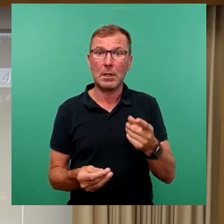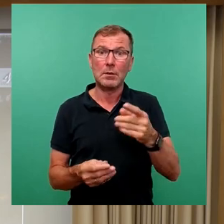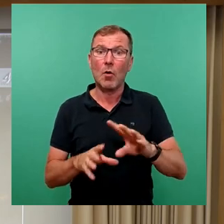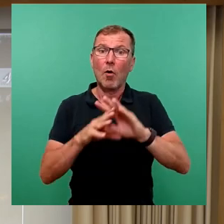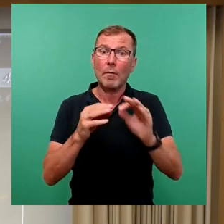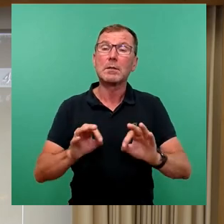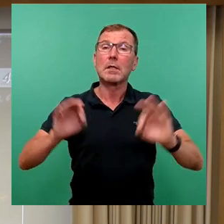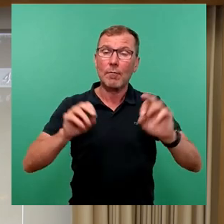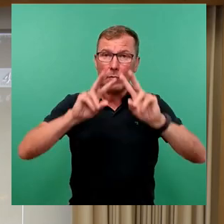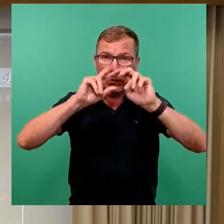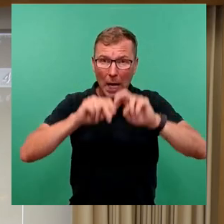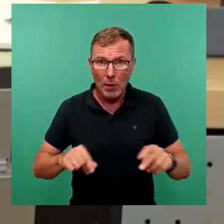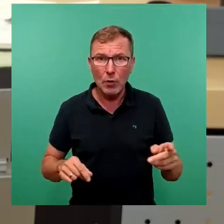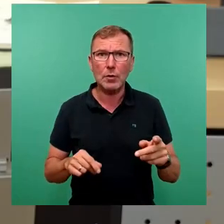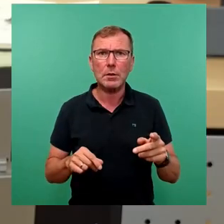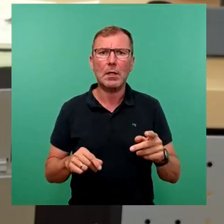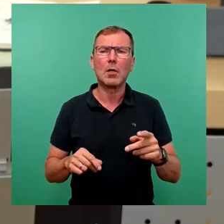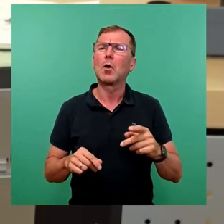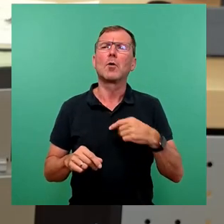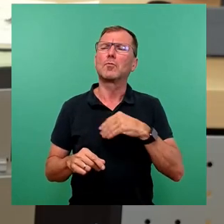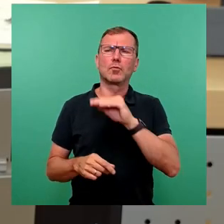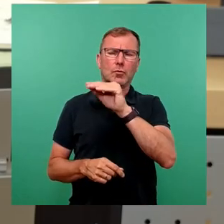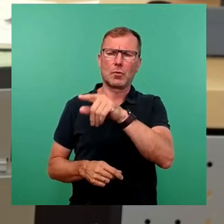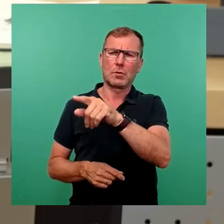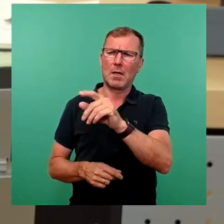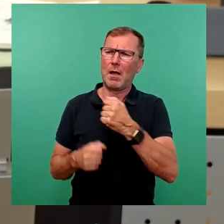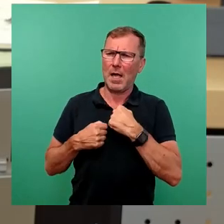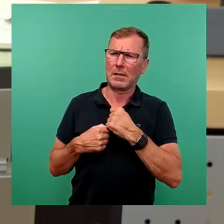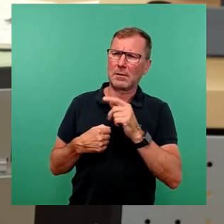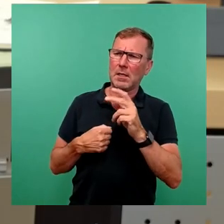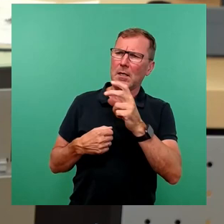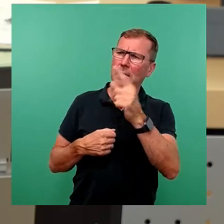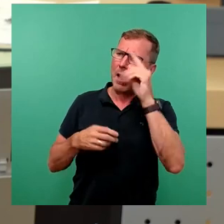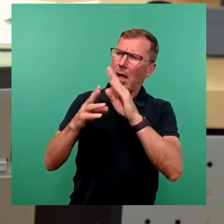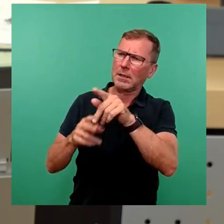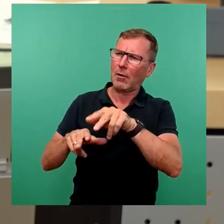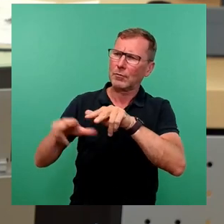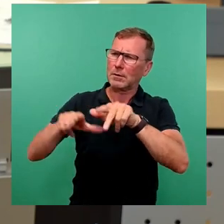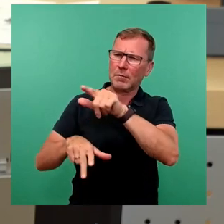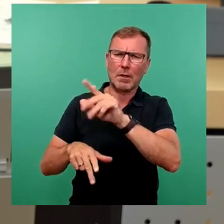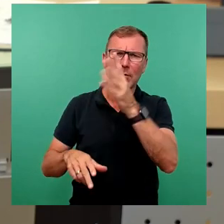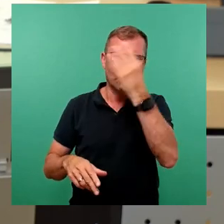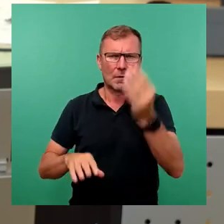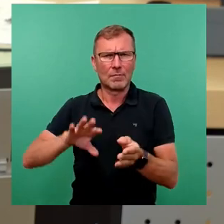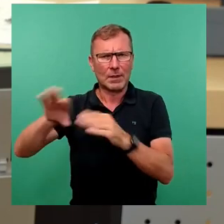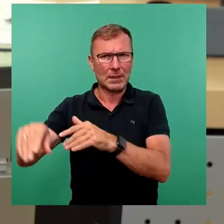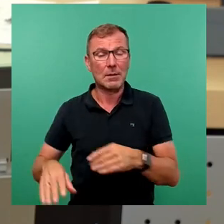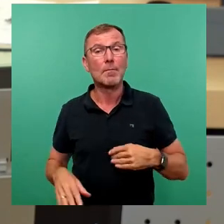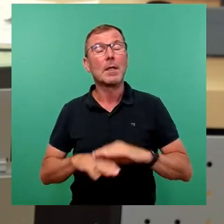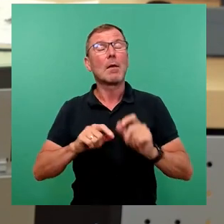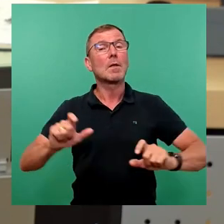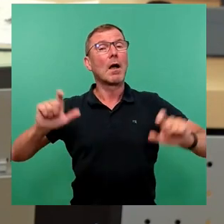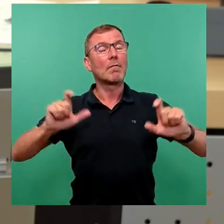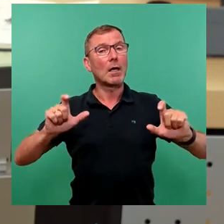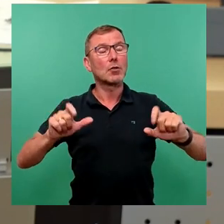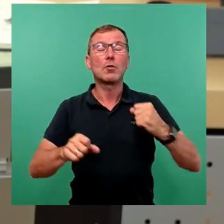Gefährdungsanalyse zerstreuten wir die diffusen Ängste der besorgten Rathausfanatiker. Als Gesamtveranstalter muss